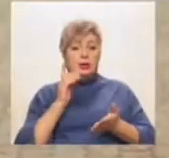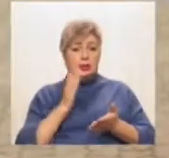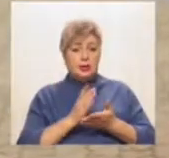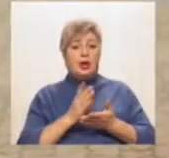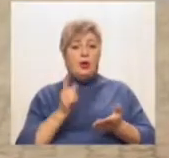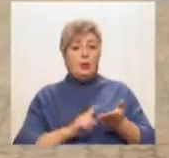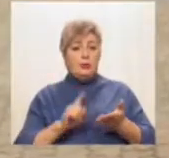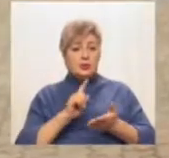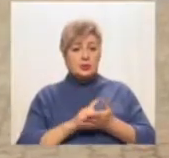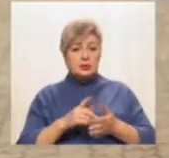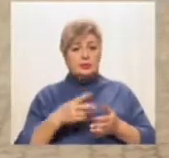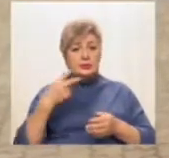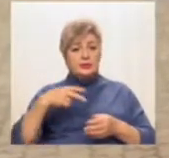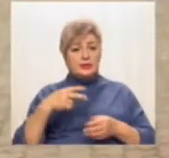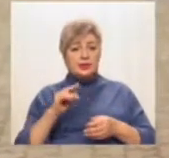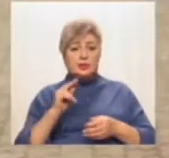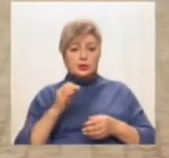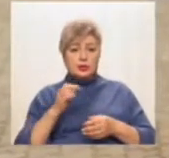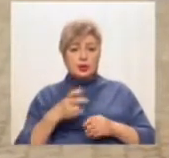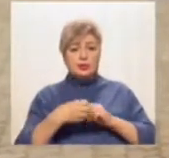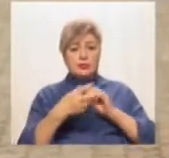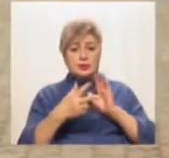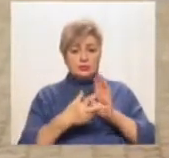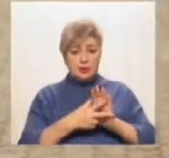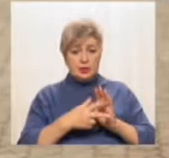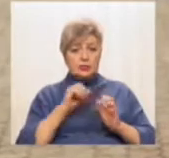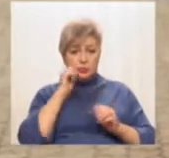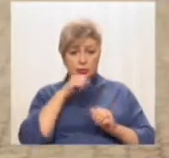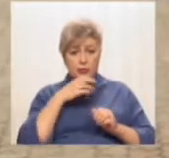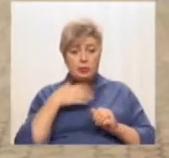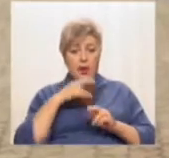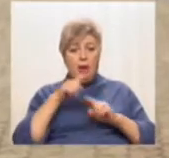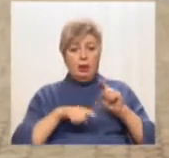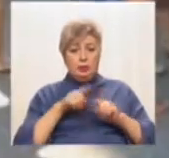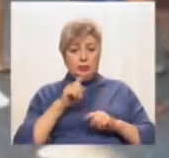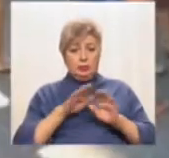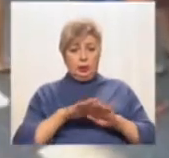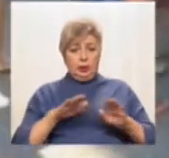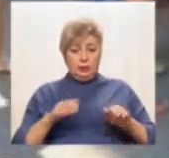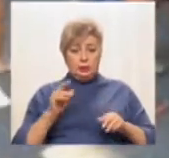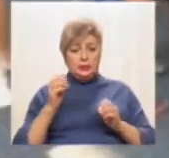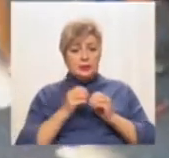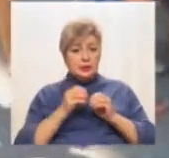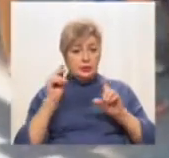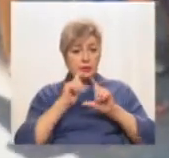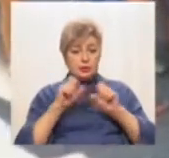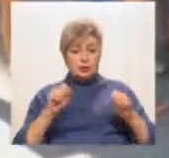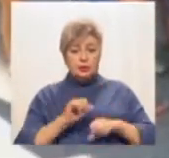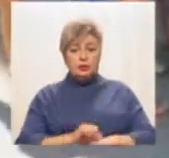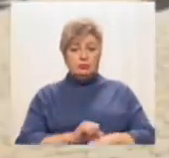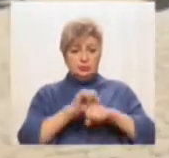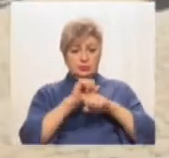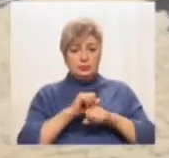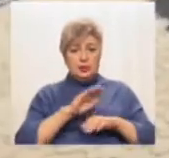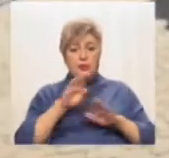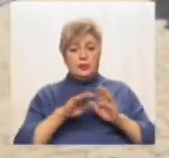Нагадаємо, 20 червня 2018-го батьки дітей, які навчаються у школі номер 10, влаштували пікет під міською радою.